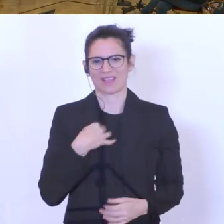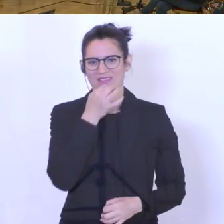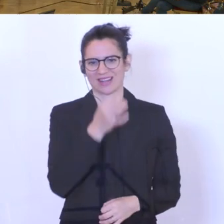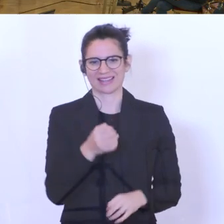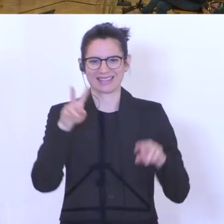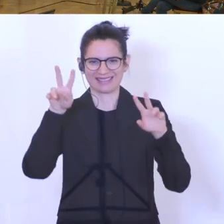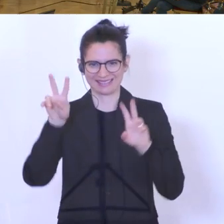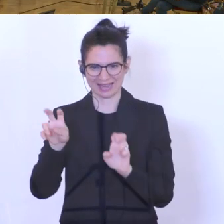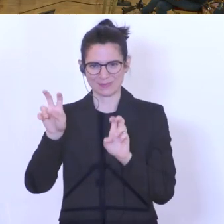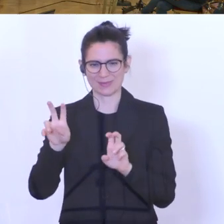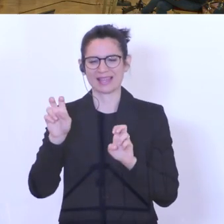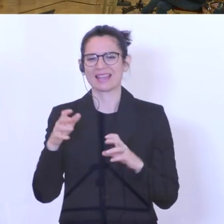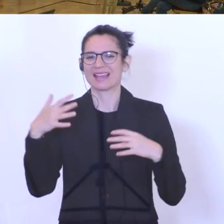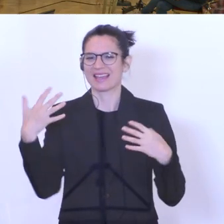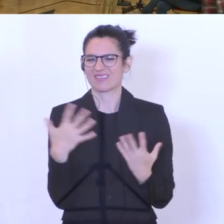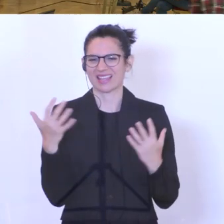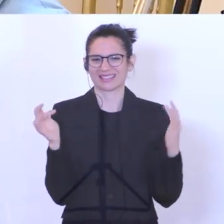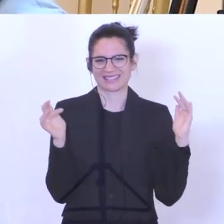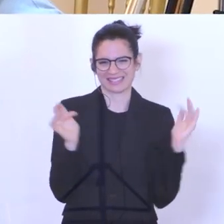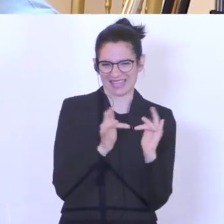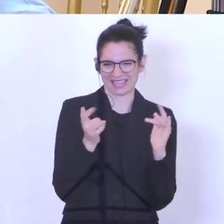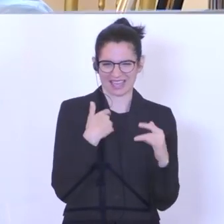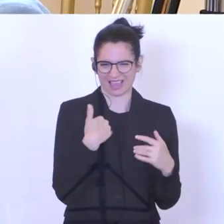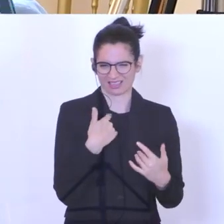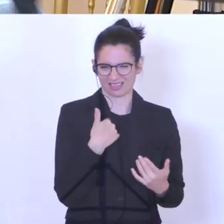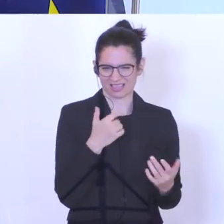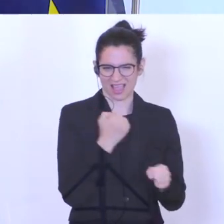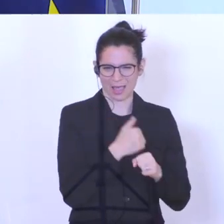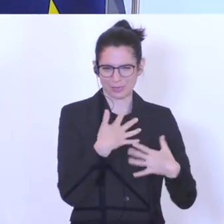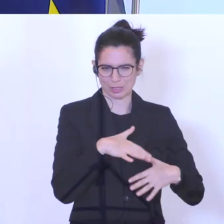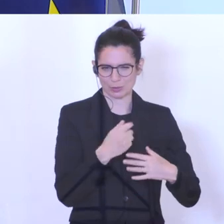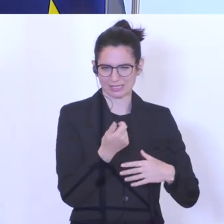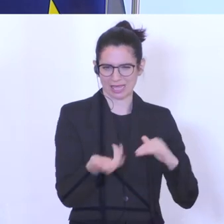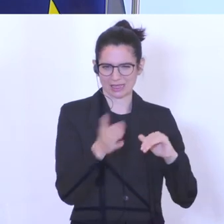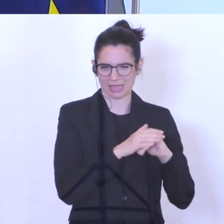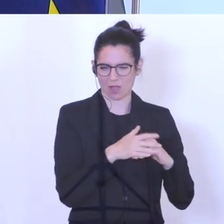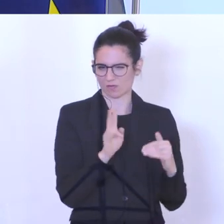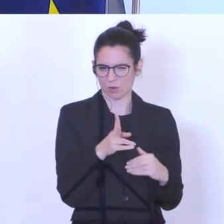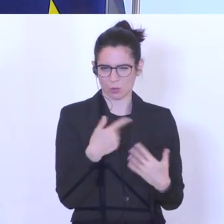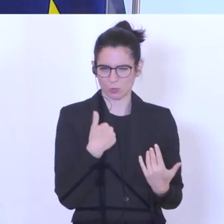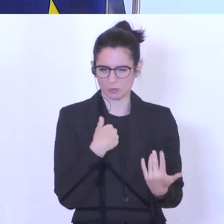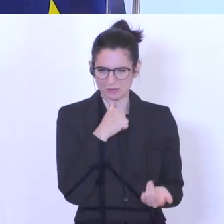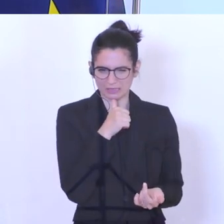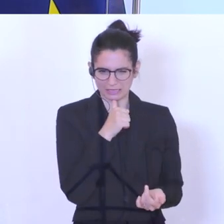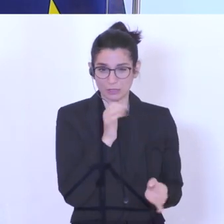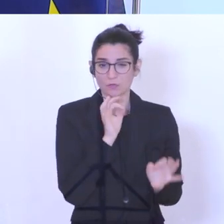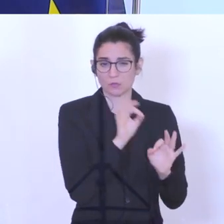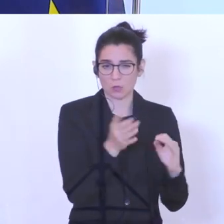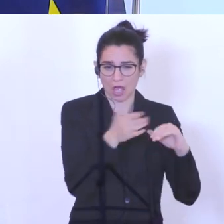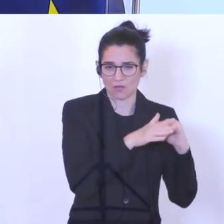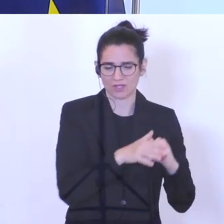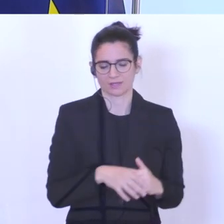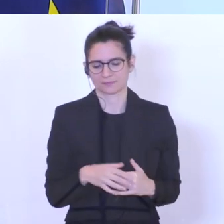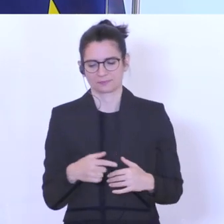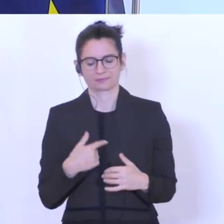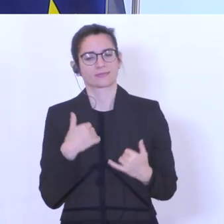Was spricht gegen eine Erhöhung des Arbeitslosengeldes in dieser Situation? Es liegen viele Vorschläge und Ideen am Tisch. Wir